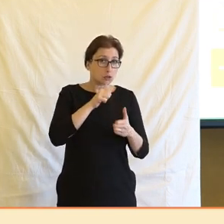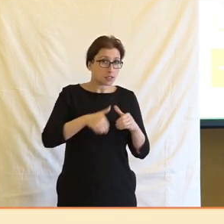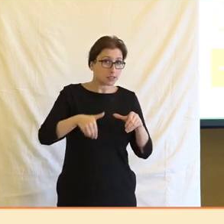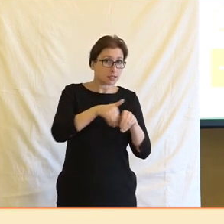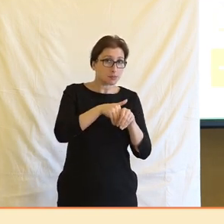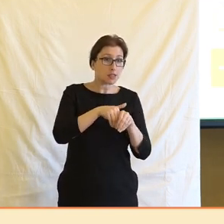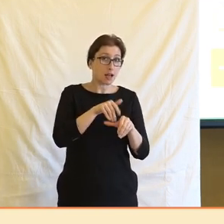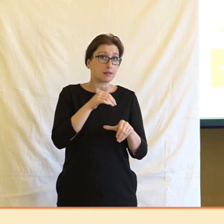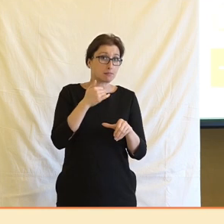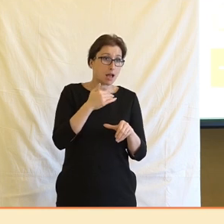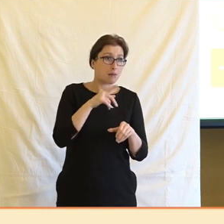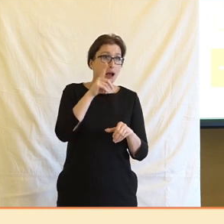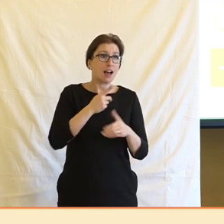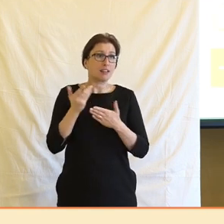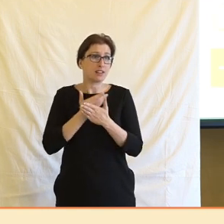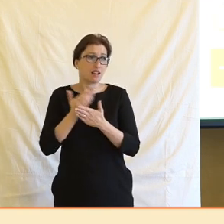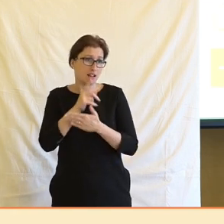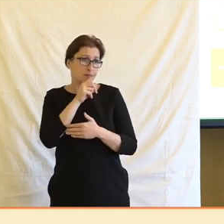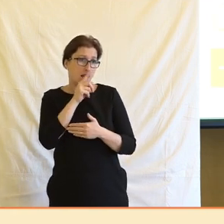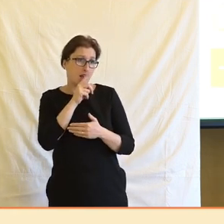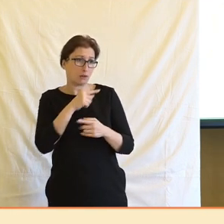tam sice je, ale moci za to nevydělám.